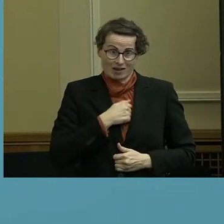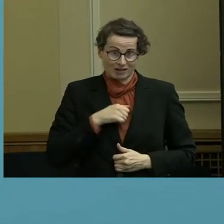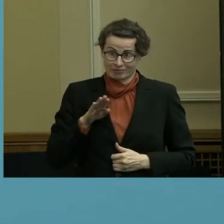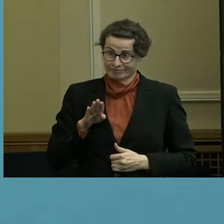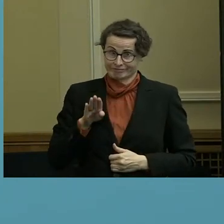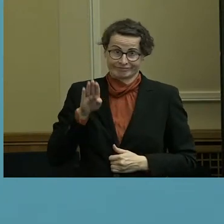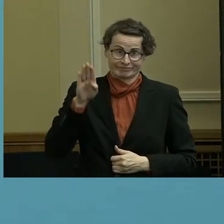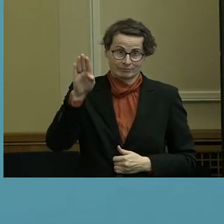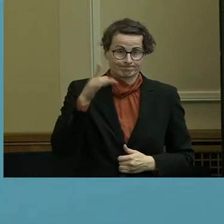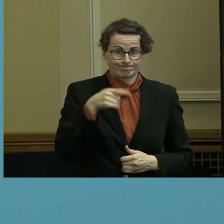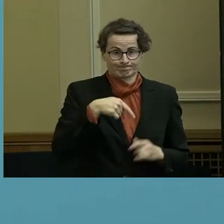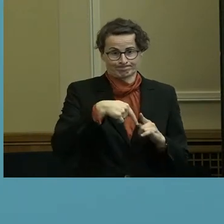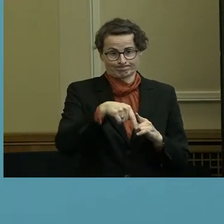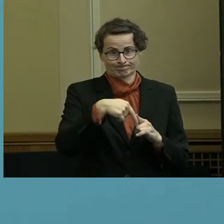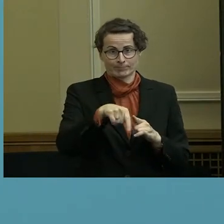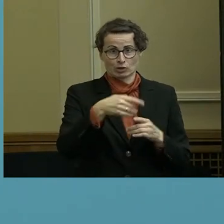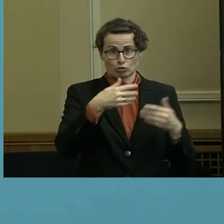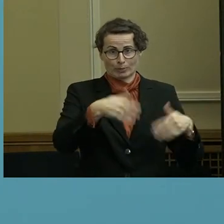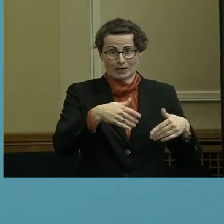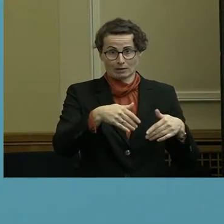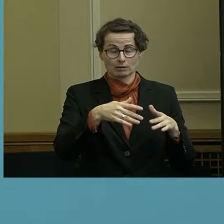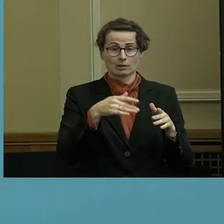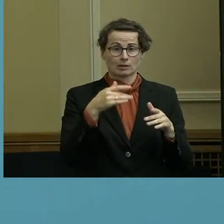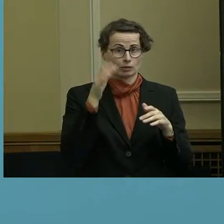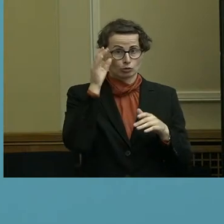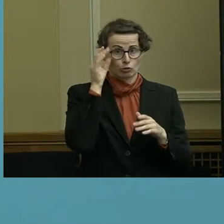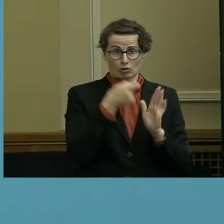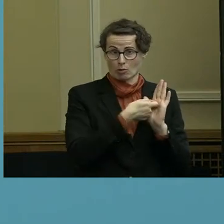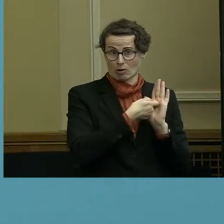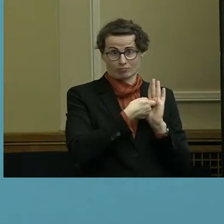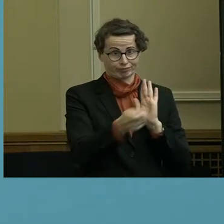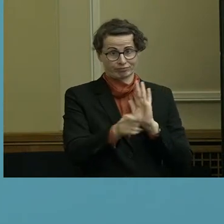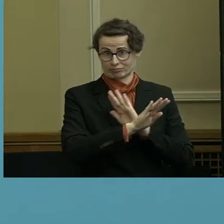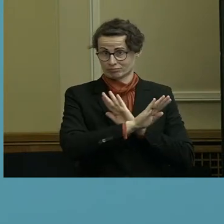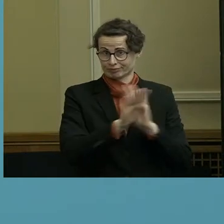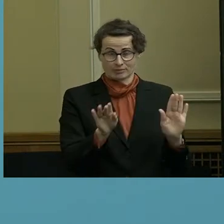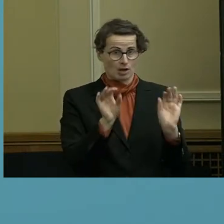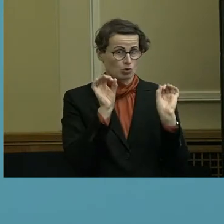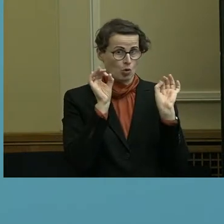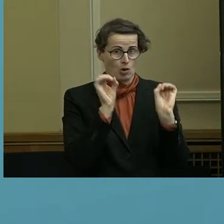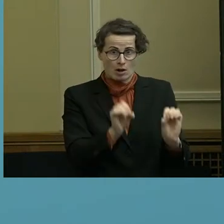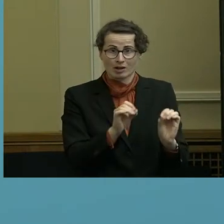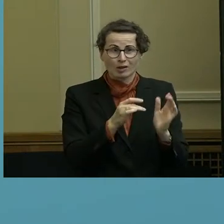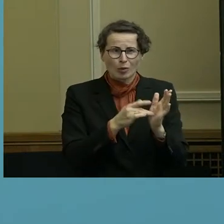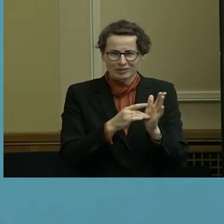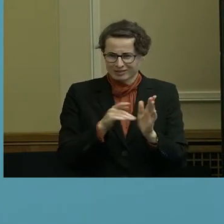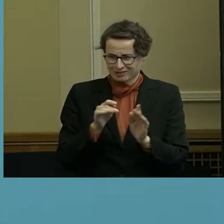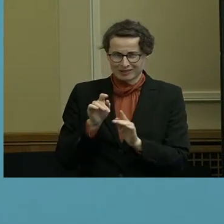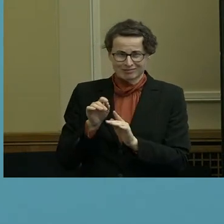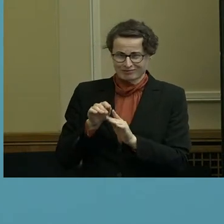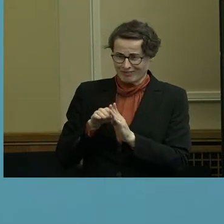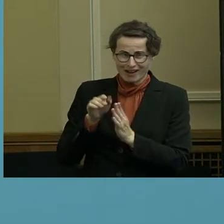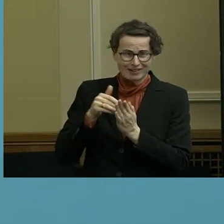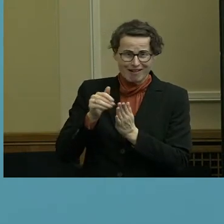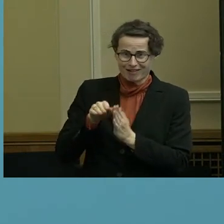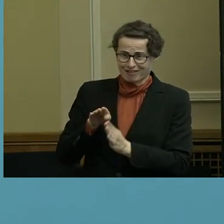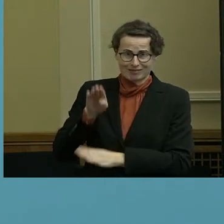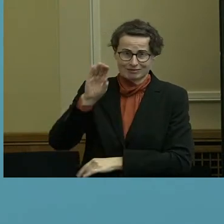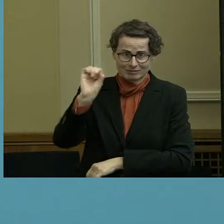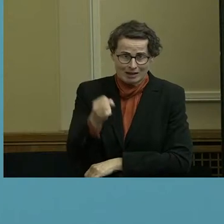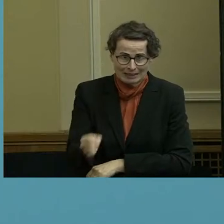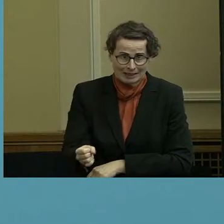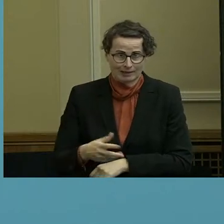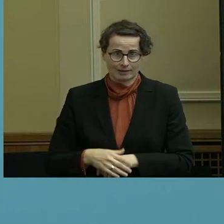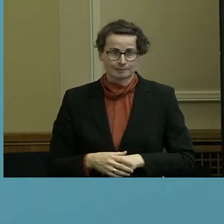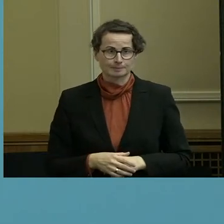ein zuschauerfreies Spiel sein, um eben nicht dazu beizutragen, dass eine Infektionsschraube weiter nach oben gedreht